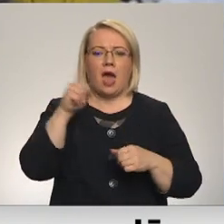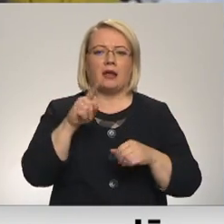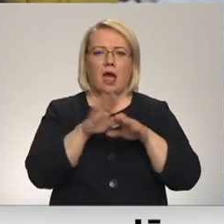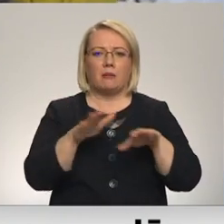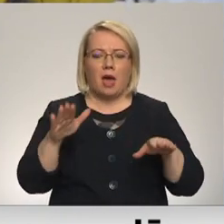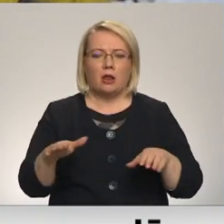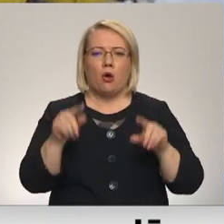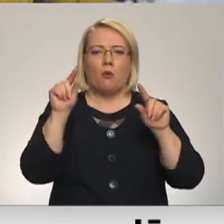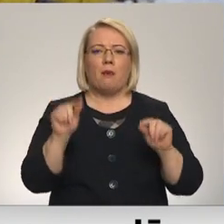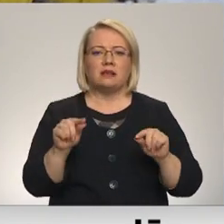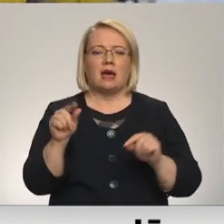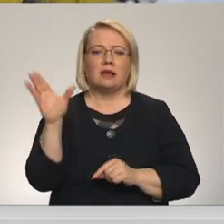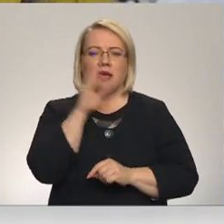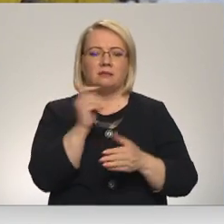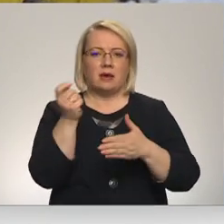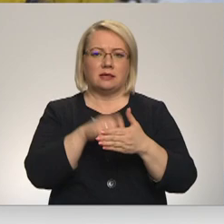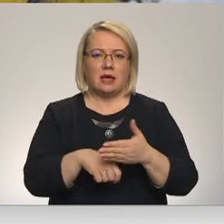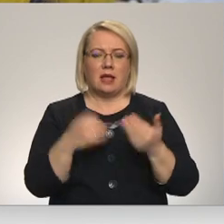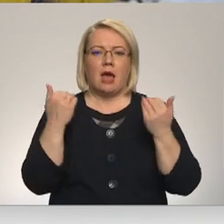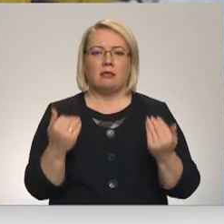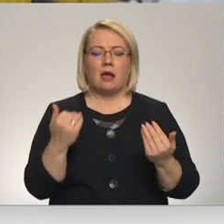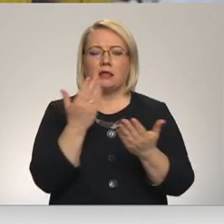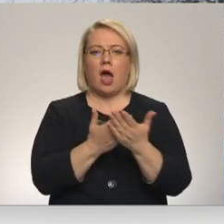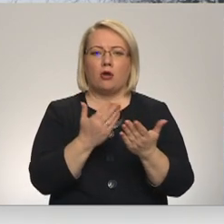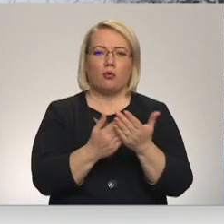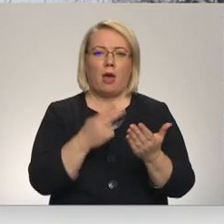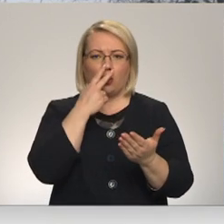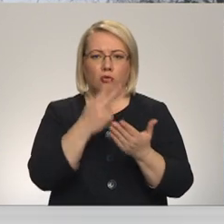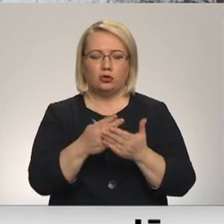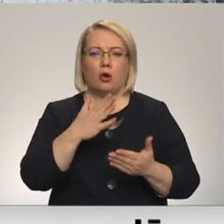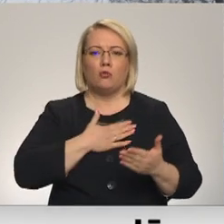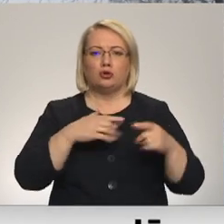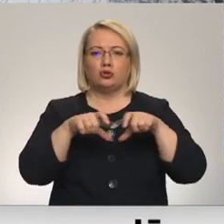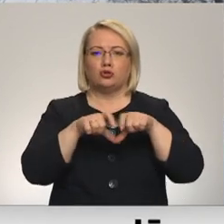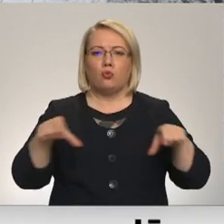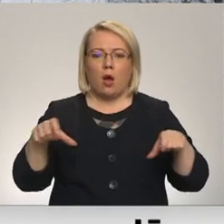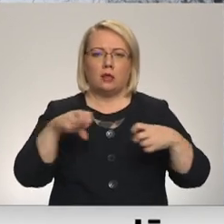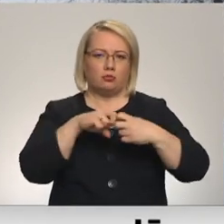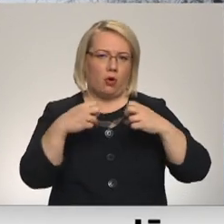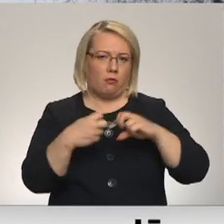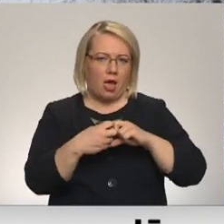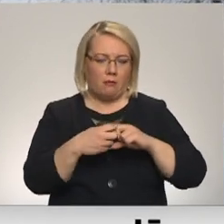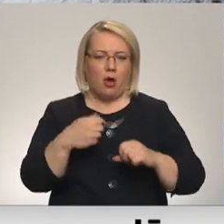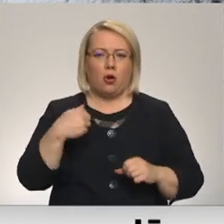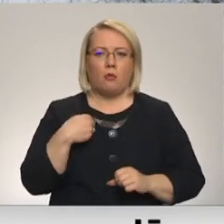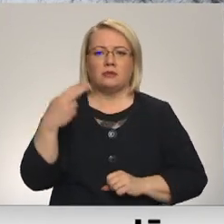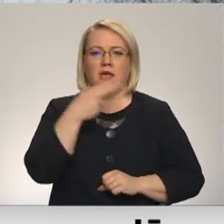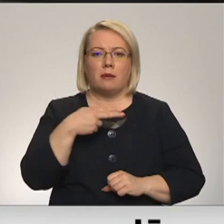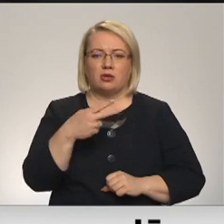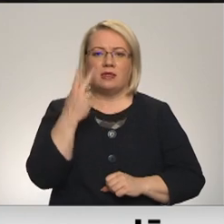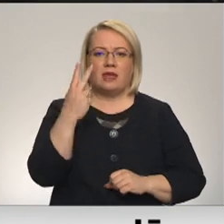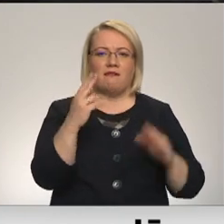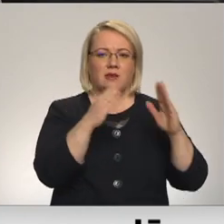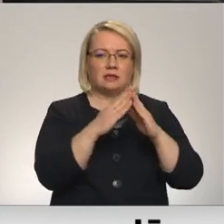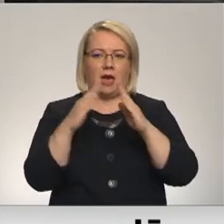mazākas izspējas sliegt. Tagad šo pašu argumentu min, kā mūsu skolas klubšanas akmeni, mums ir jāapsaimnieko divas ēkas.